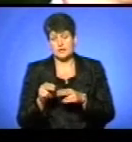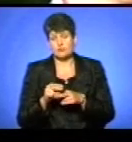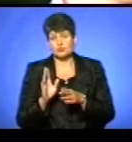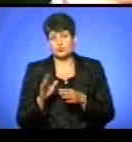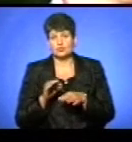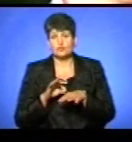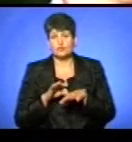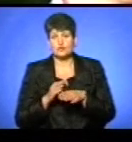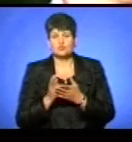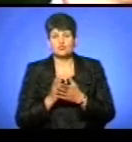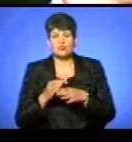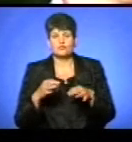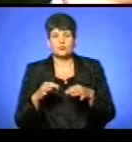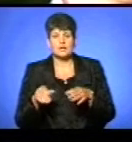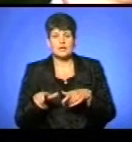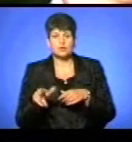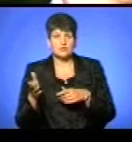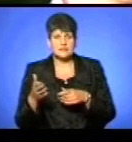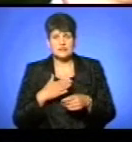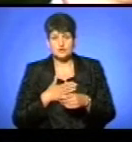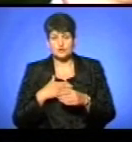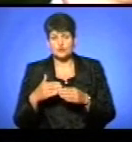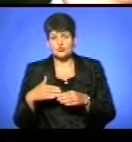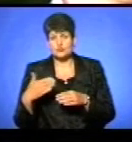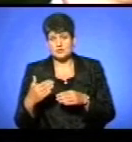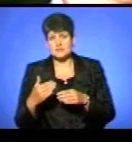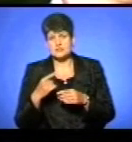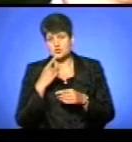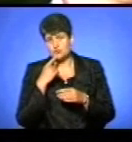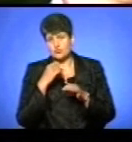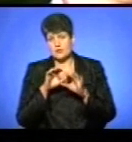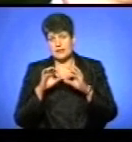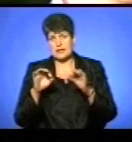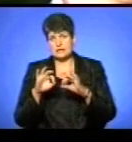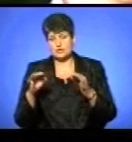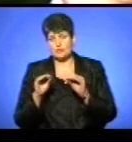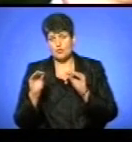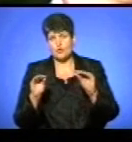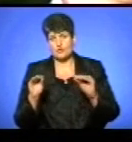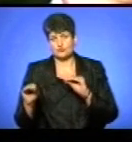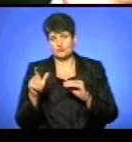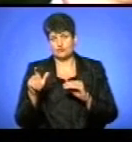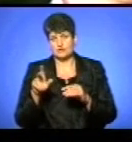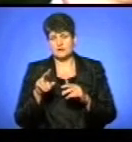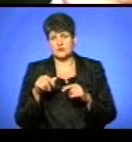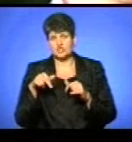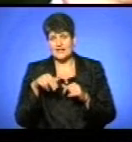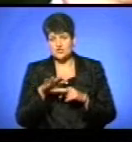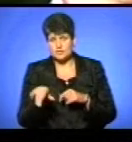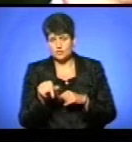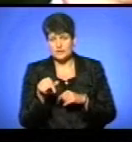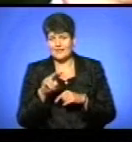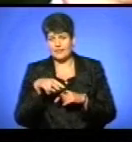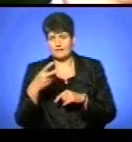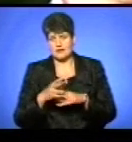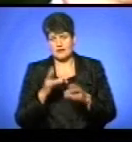автомобільних доріг. Тобто, з нашої сторони, це обгорожено там червоними ленточками, щоб люди не йшли, не дай Боже, ніхто не термувався. Далі, ну,